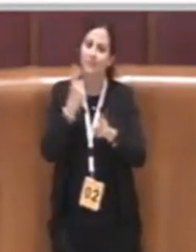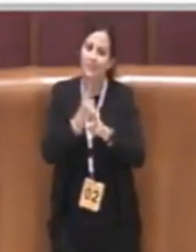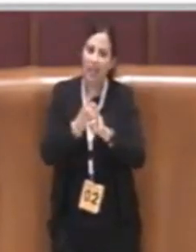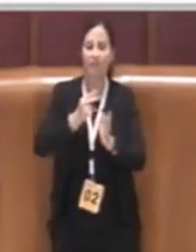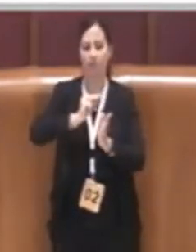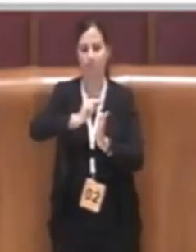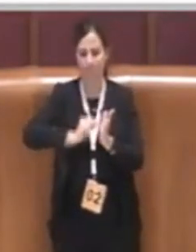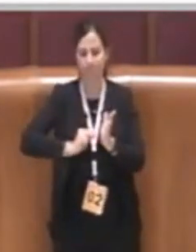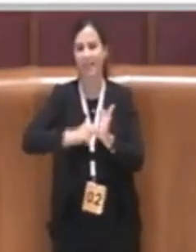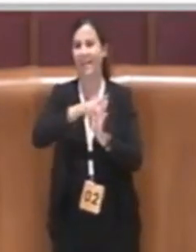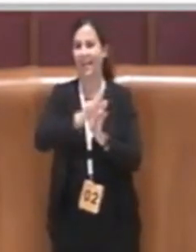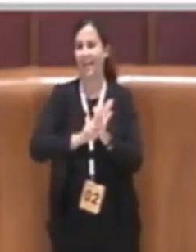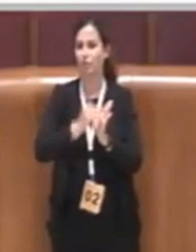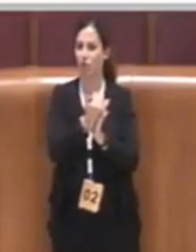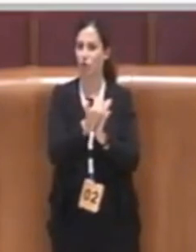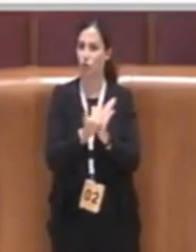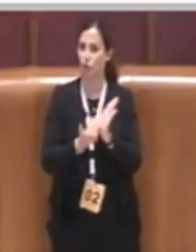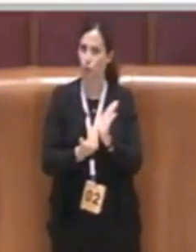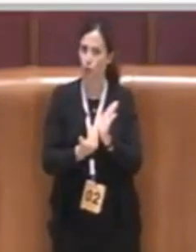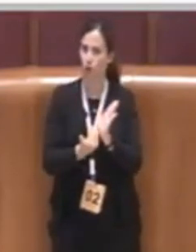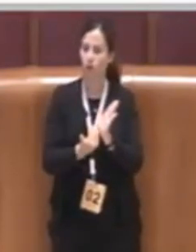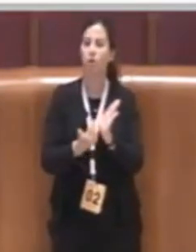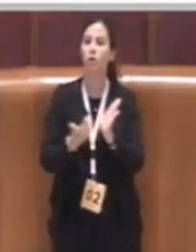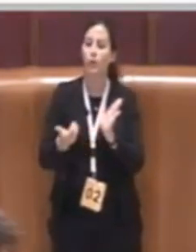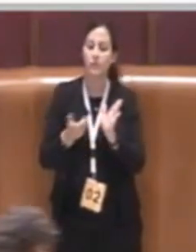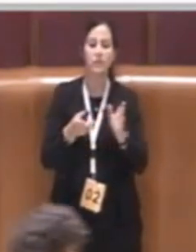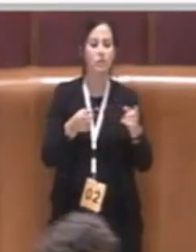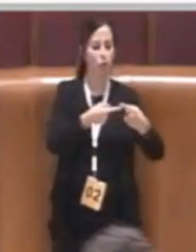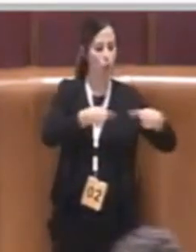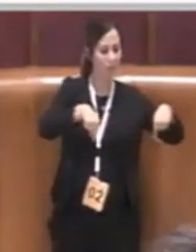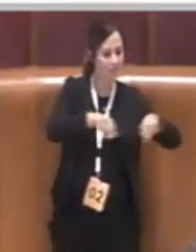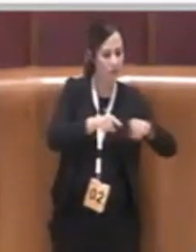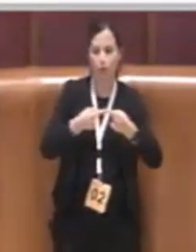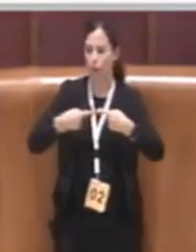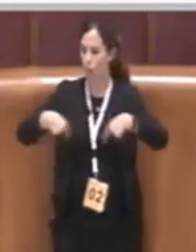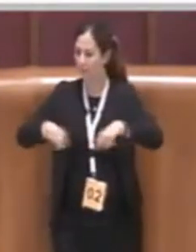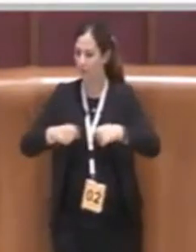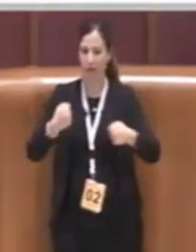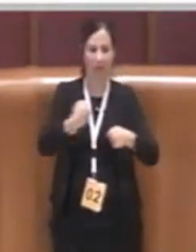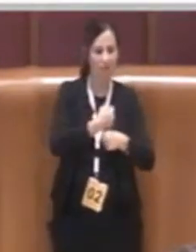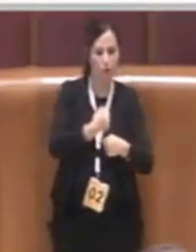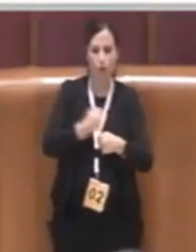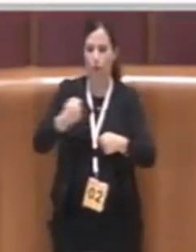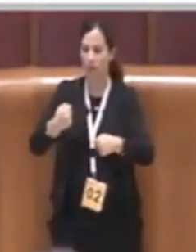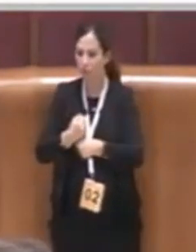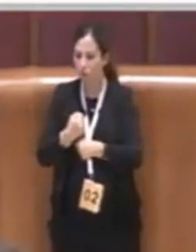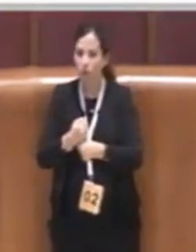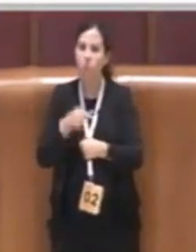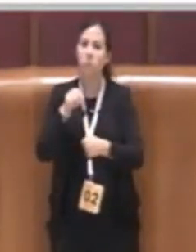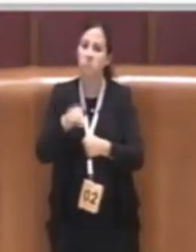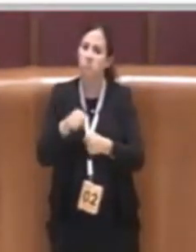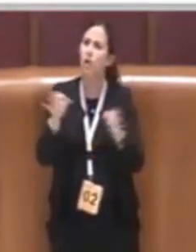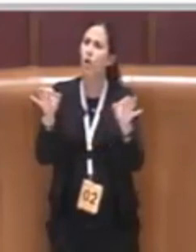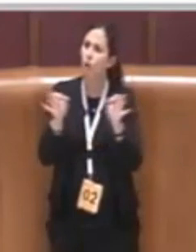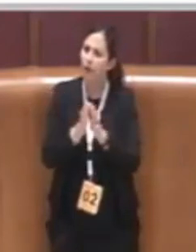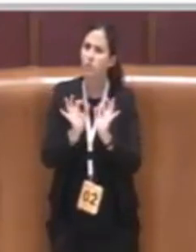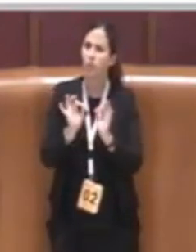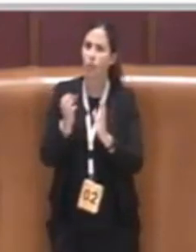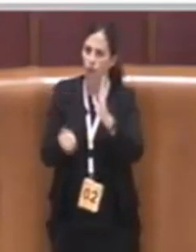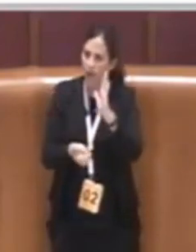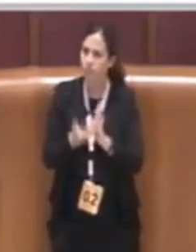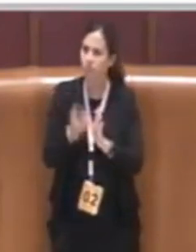delle due commissioni abbiamo potuto vedere che si è creato un tavolo di lavoro coordinato dal vice